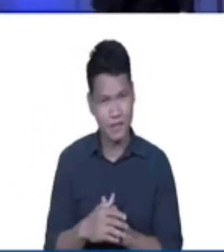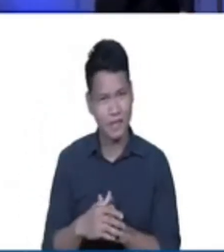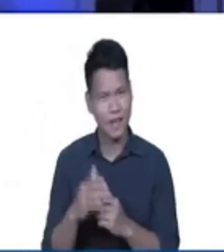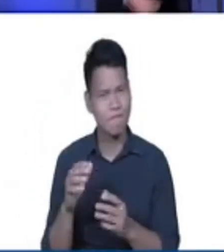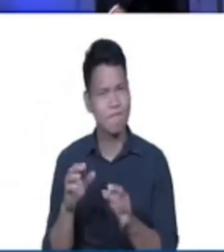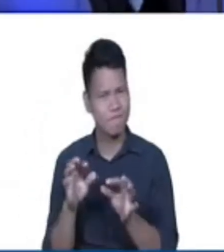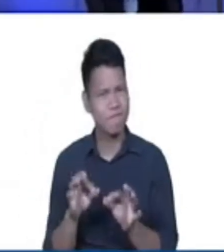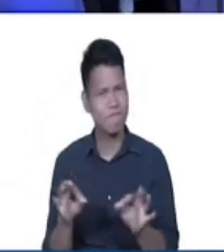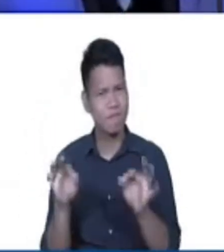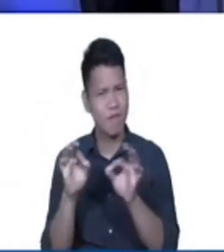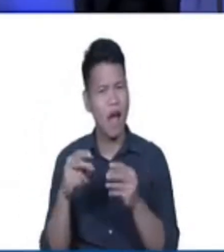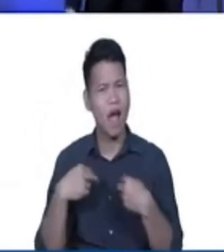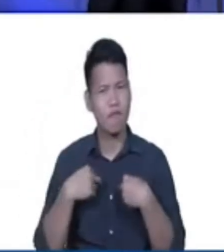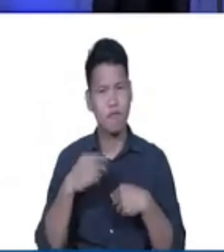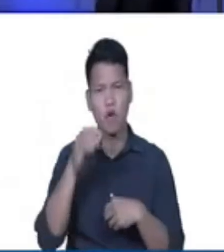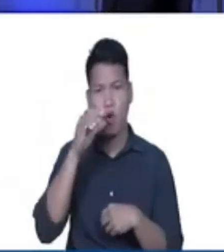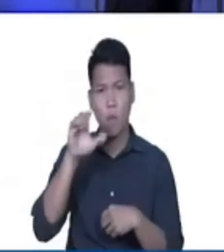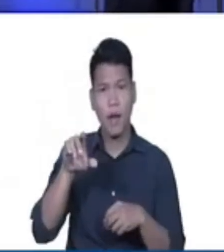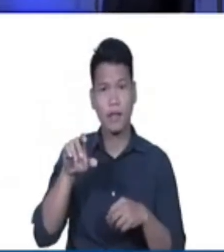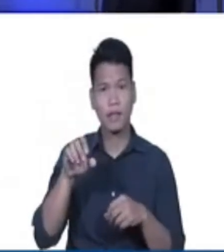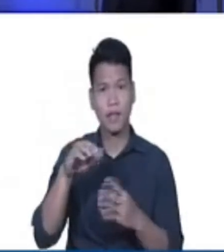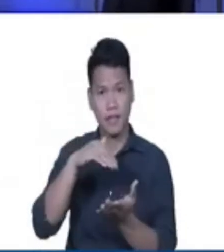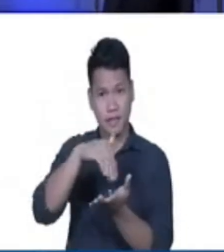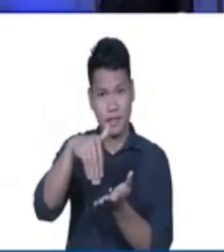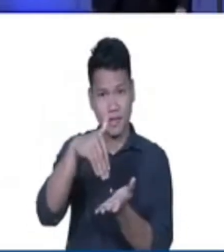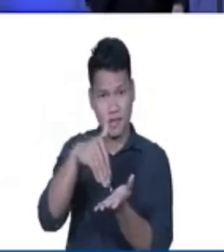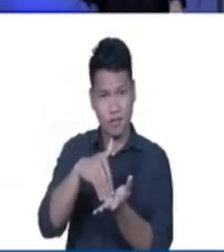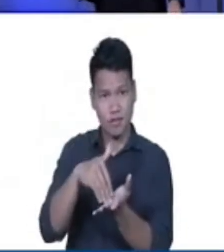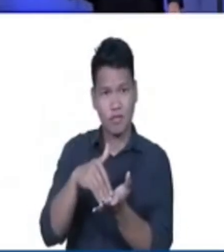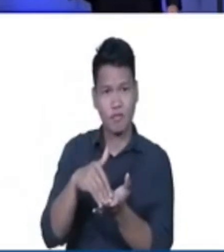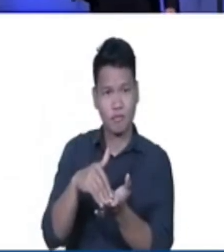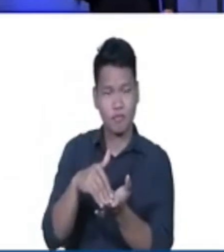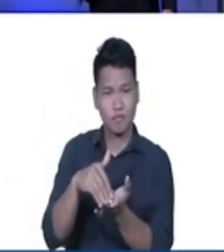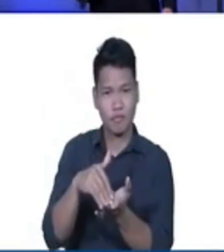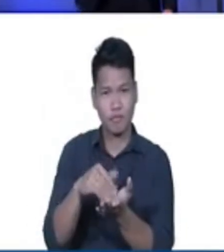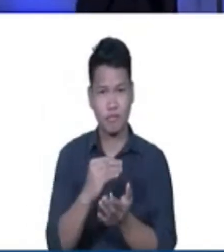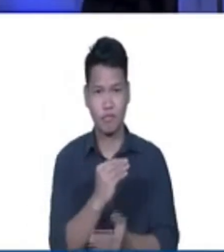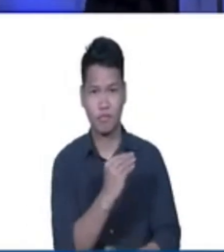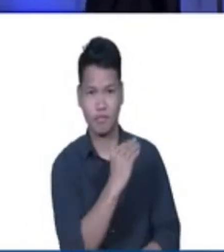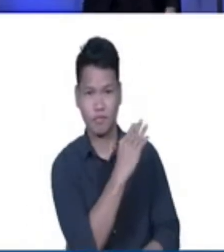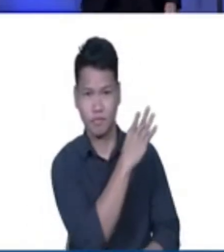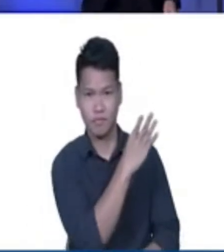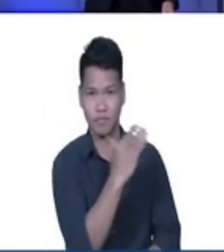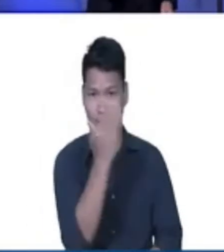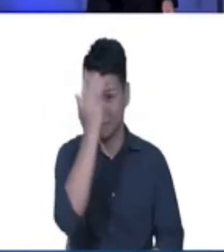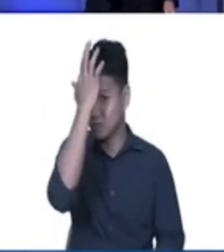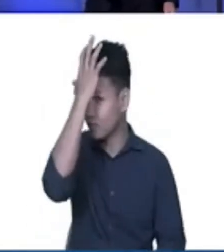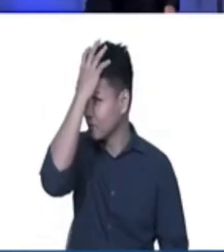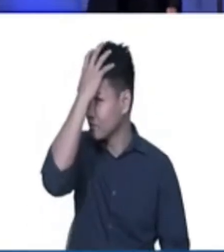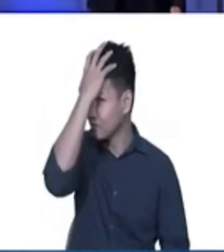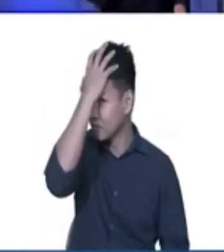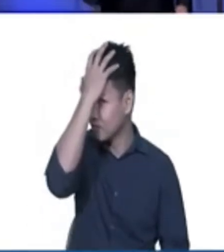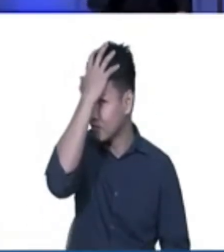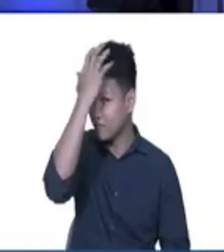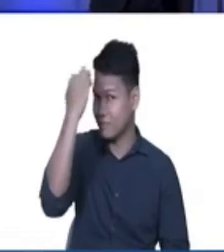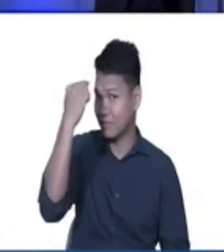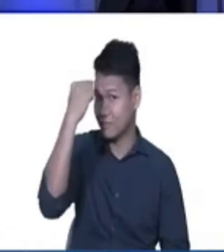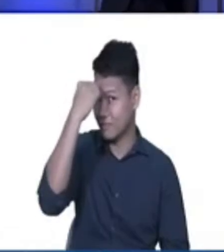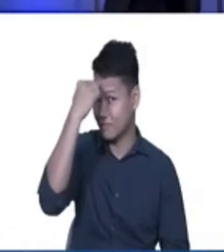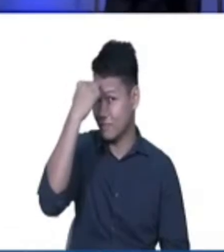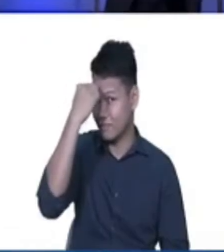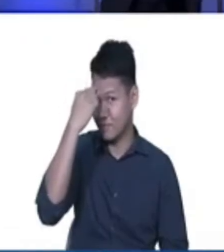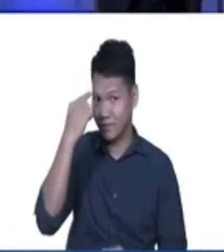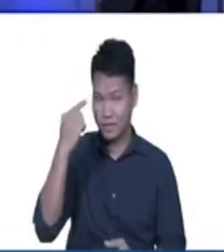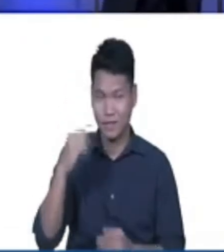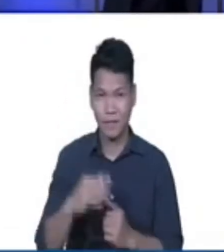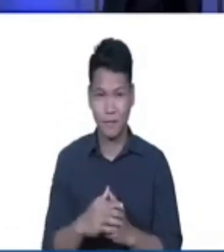Command Center sa ating katawan. Na narito po sa ating frontal lobe ng ating brain. Dahil nariyan